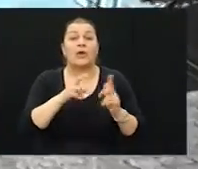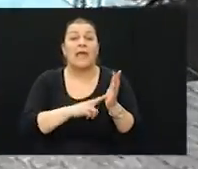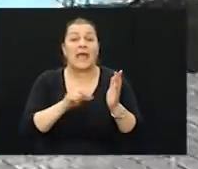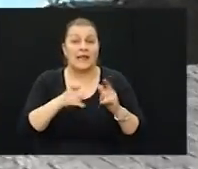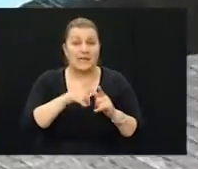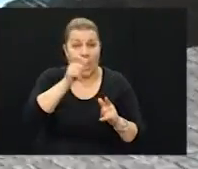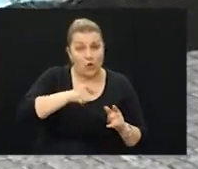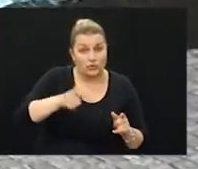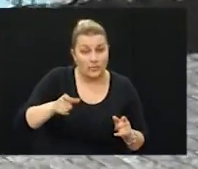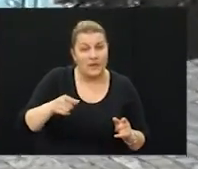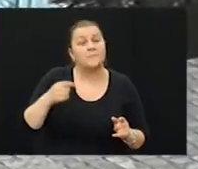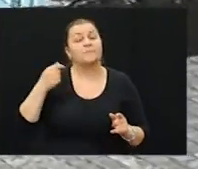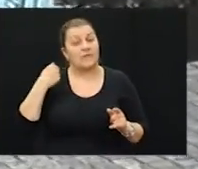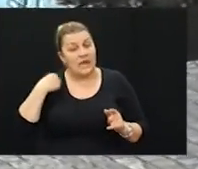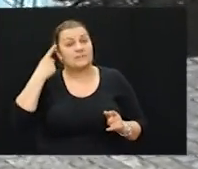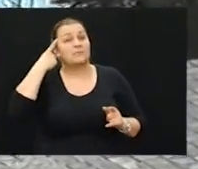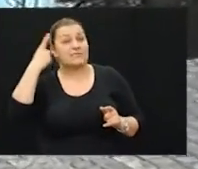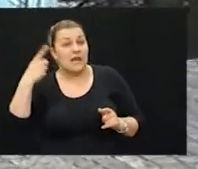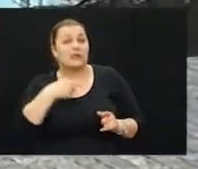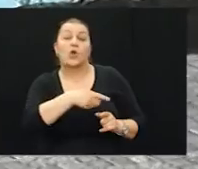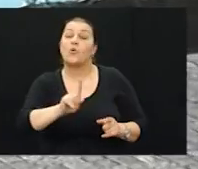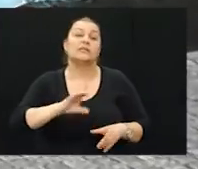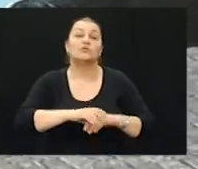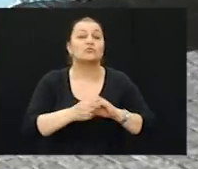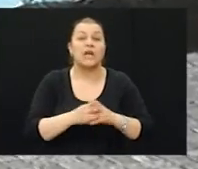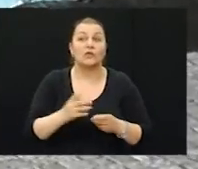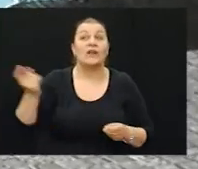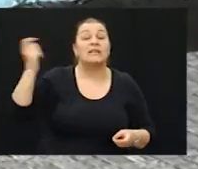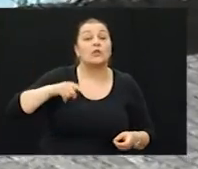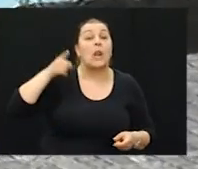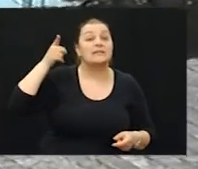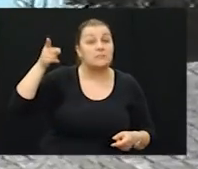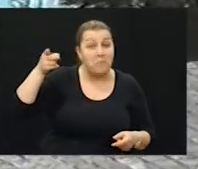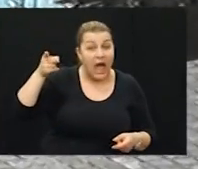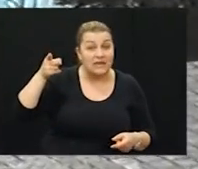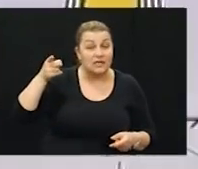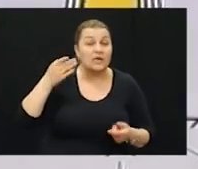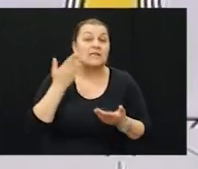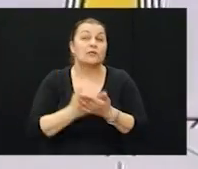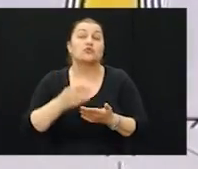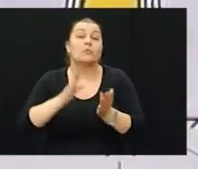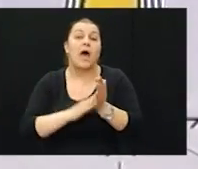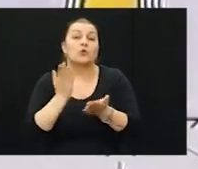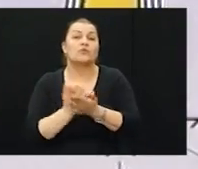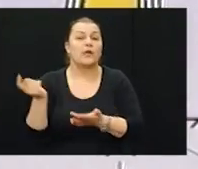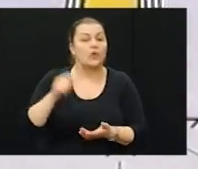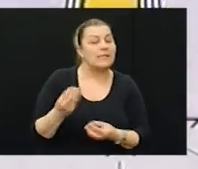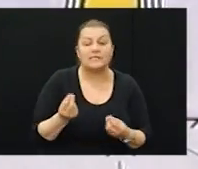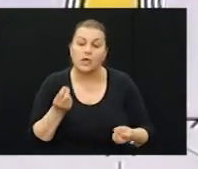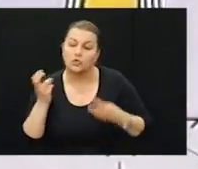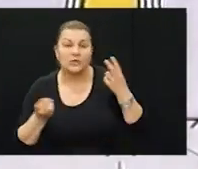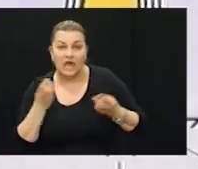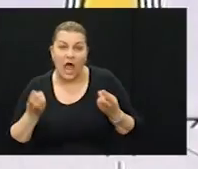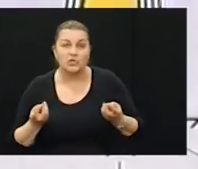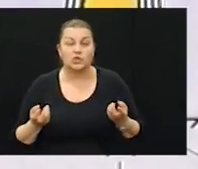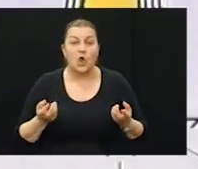dobro od poručnika Farije Muhameda, da oni nisu zadovoljni da dolazi Mark jer Mark uvijek dolazi jer nešto je tražio, a određene